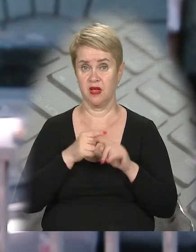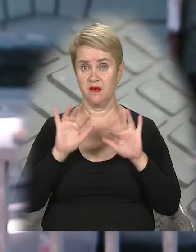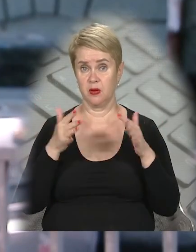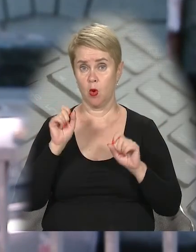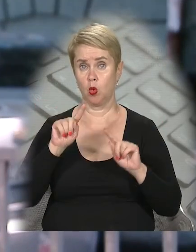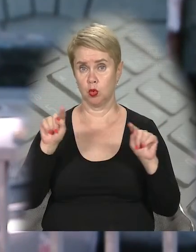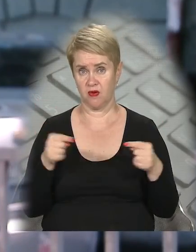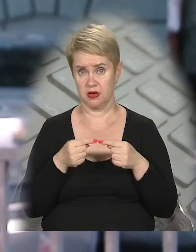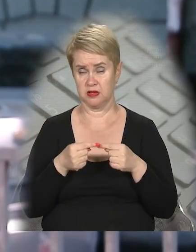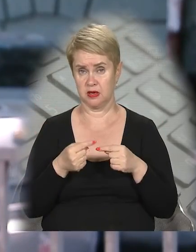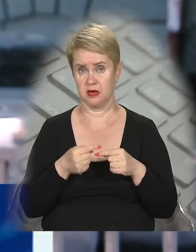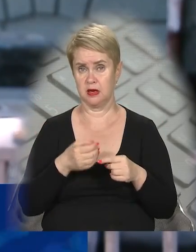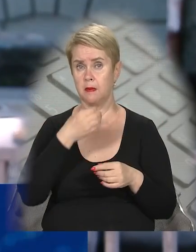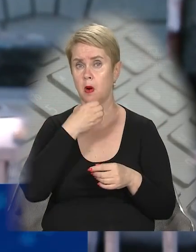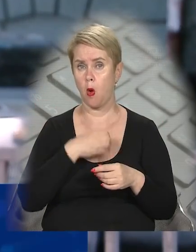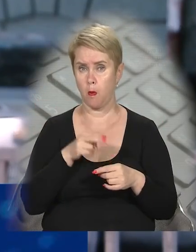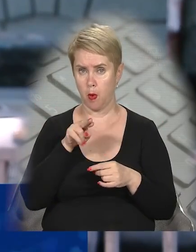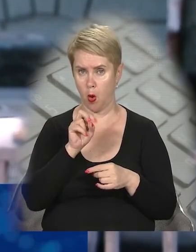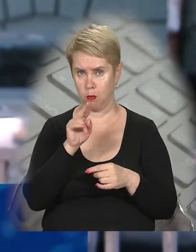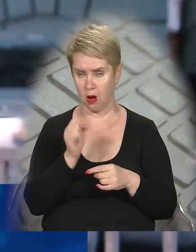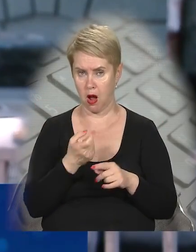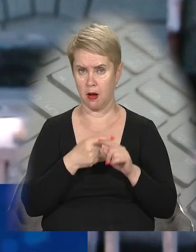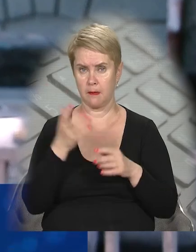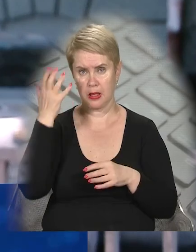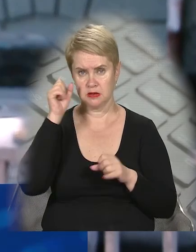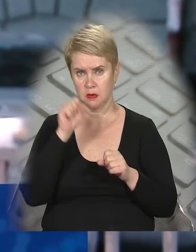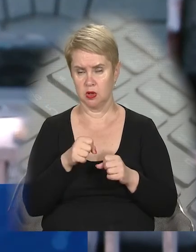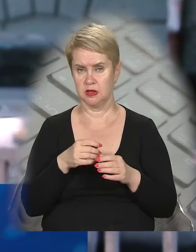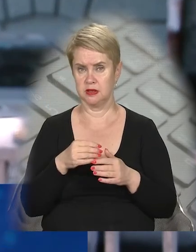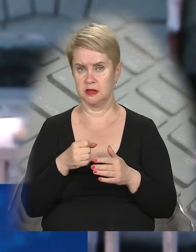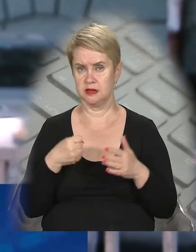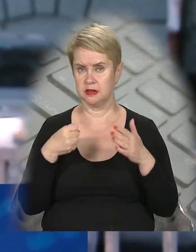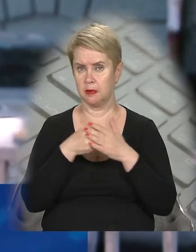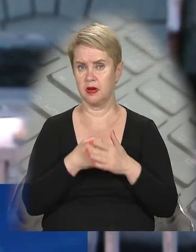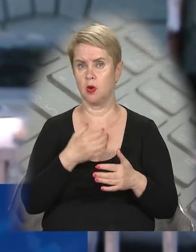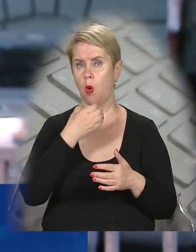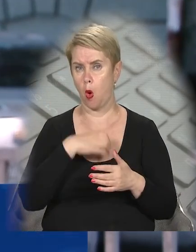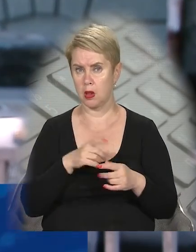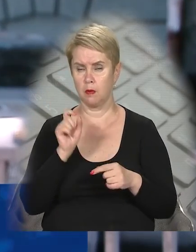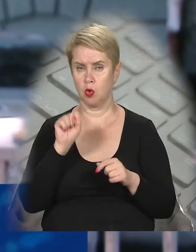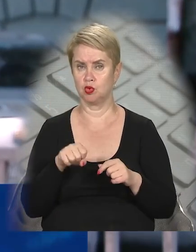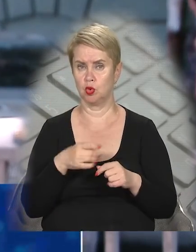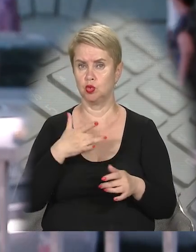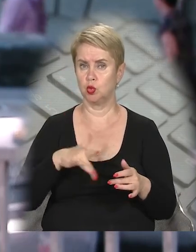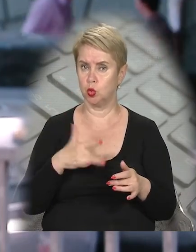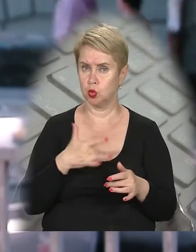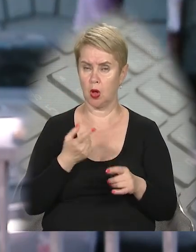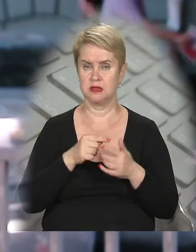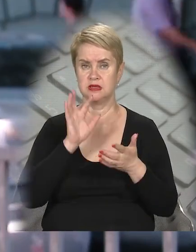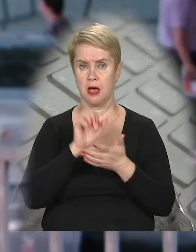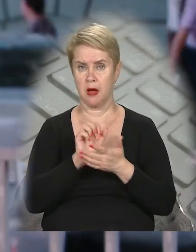може утворитися пробка у стравоході, пластик може забивати воло, може забивати шлунок,